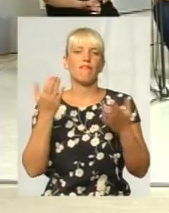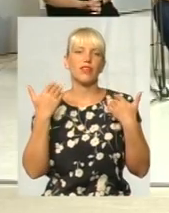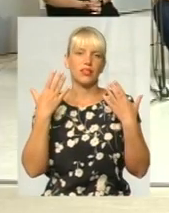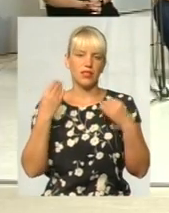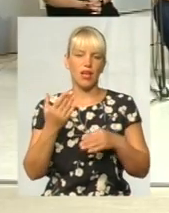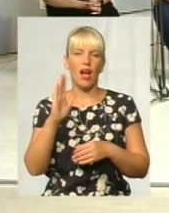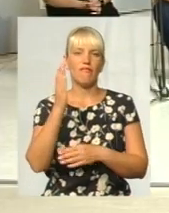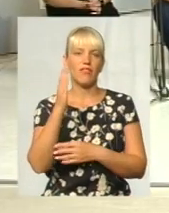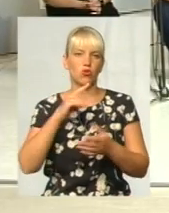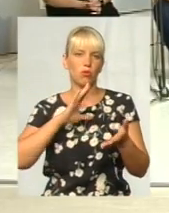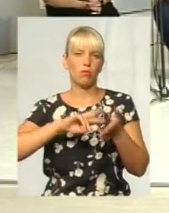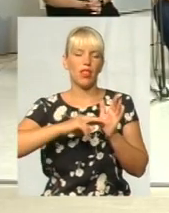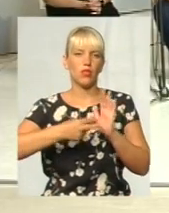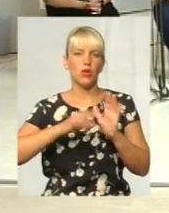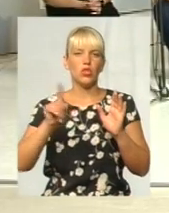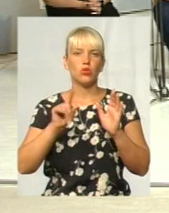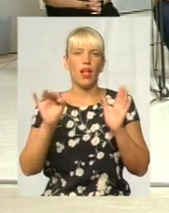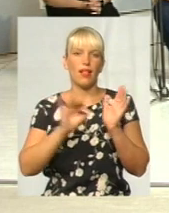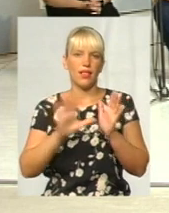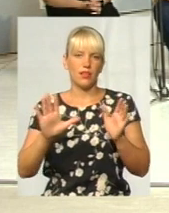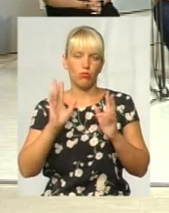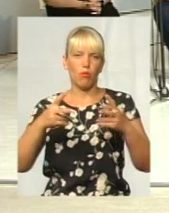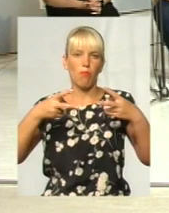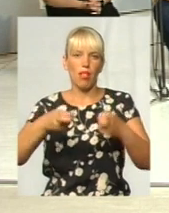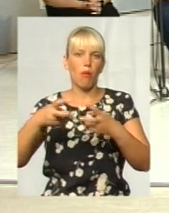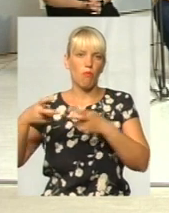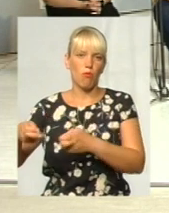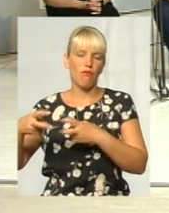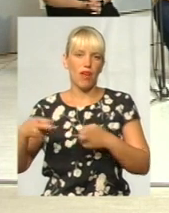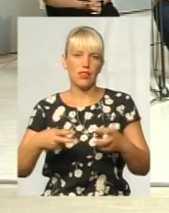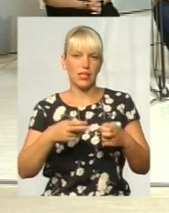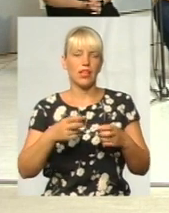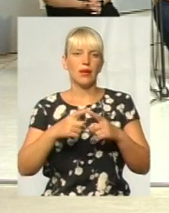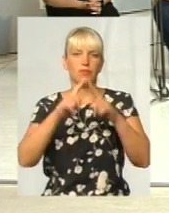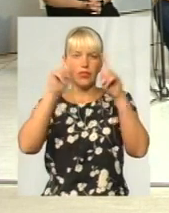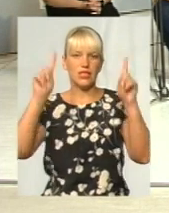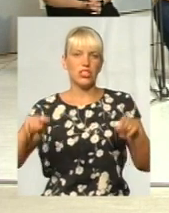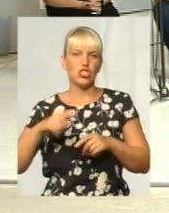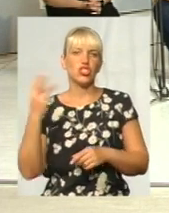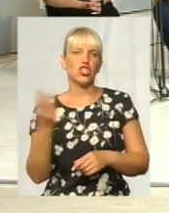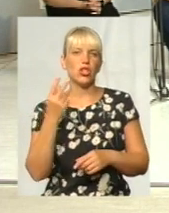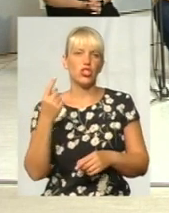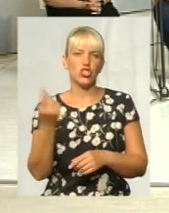вікторок домовилися з електриками, що мали пломбувати щитову, лічильники і все на світ.